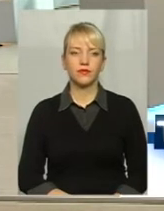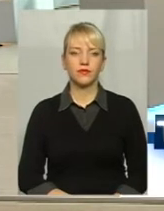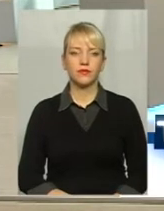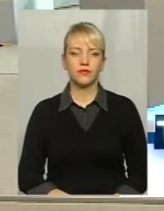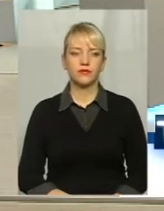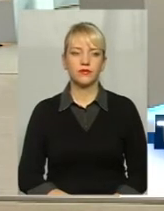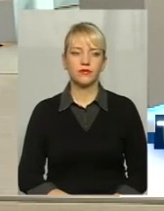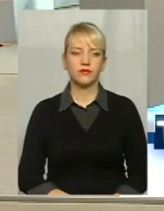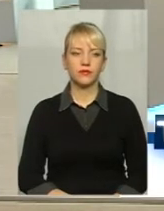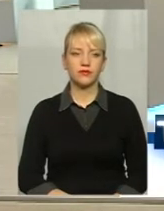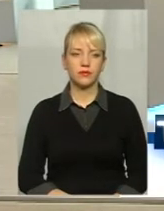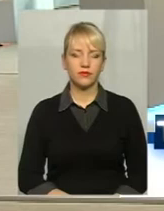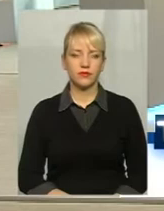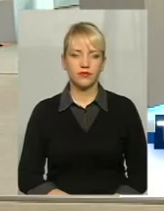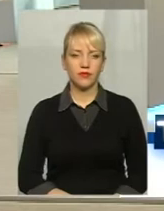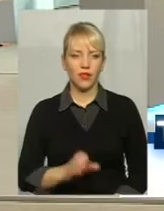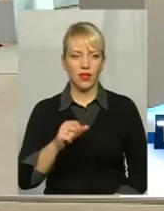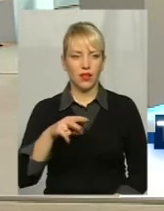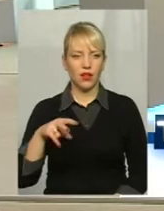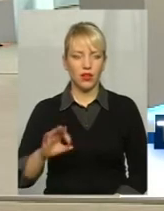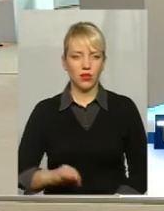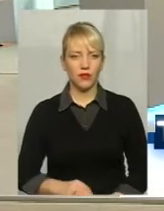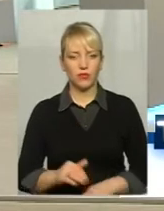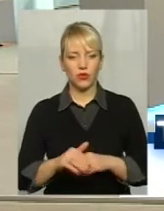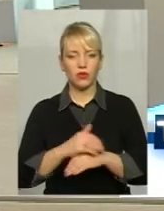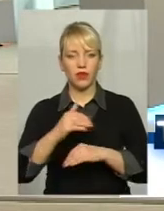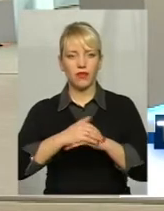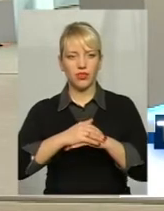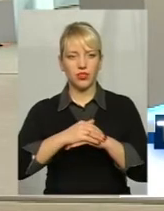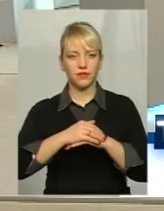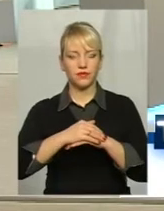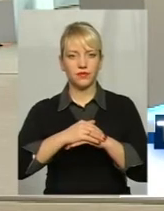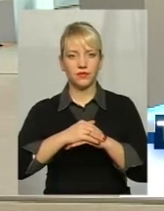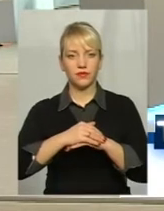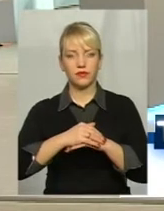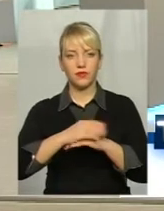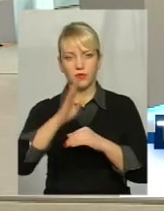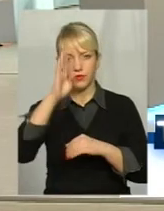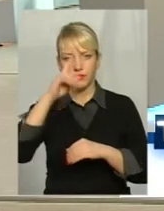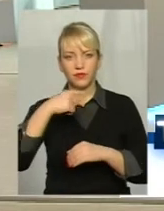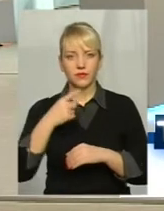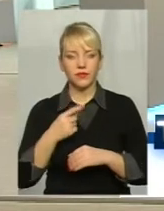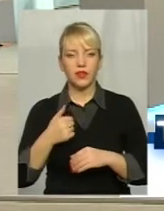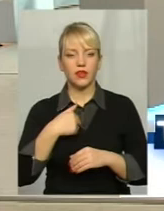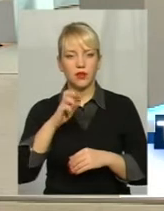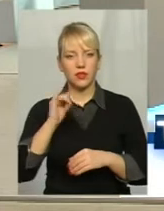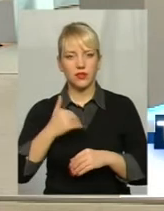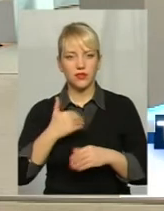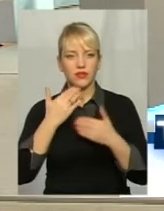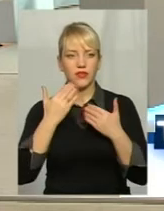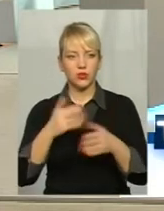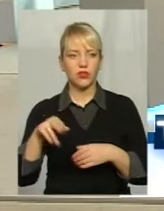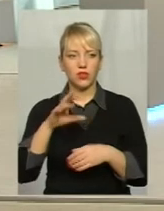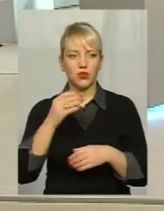Алло, ви в ефірі Алло, добрий вечір Доброго здоров'я Я хотів би звернувся до